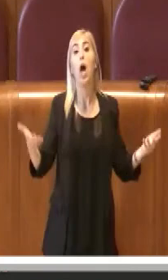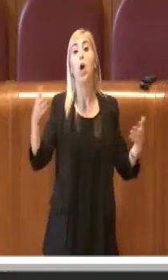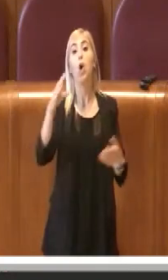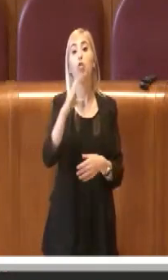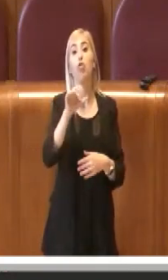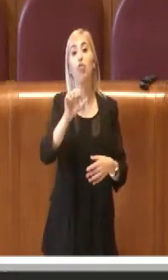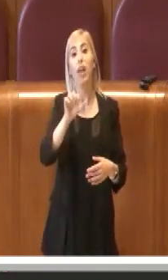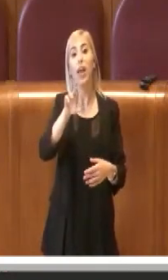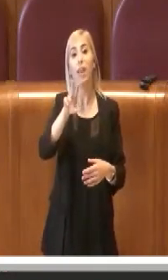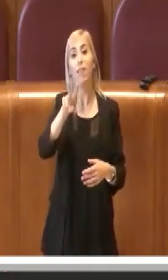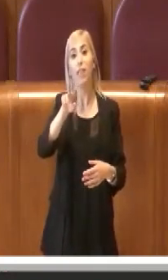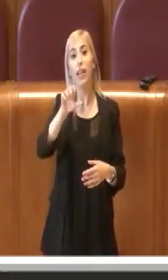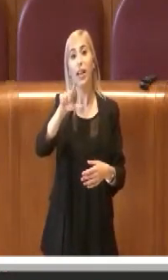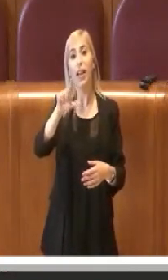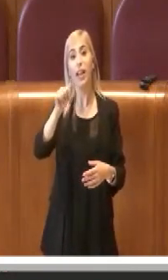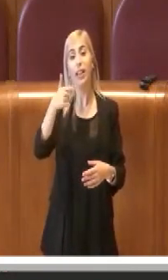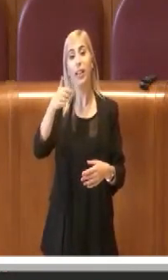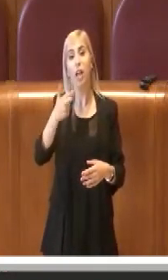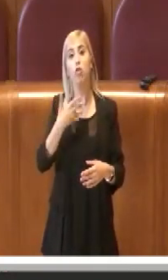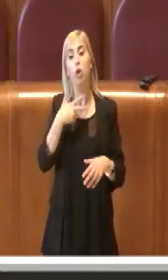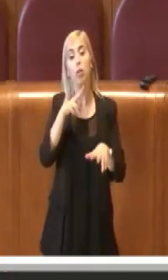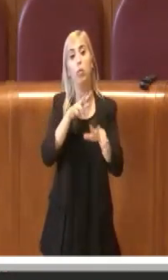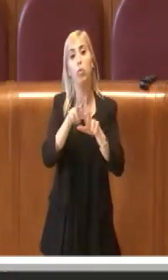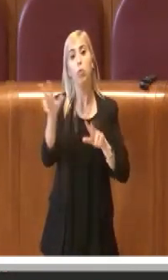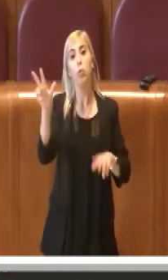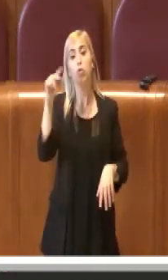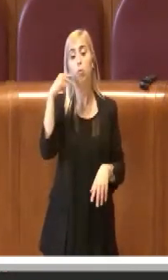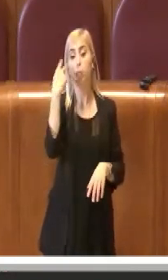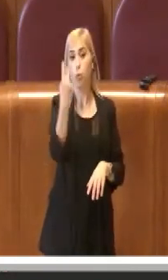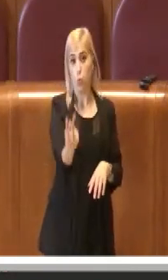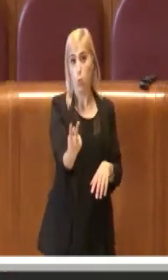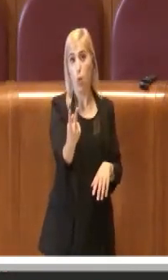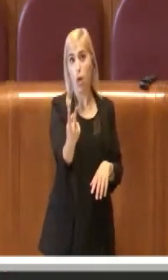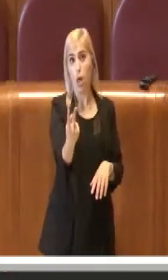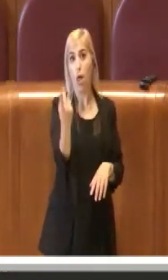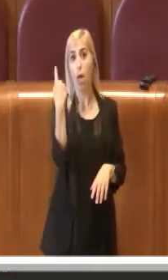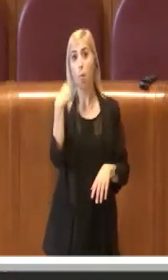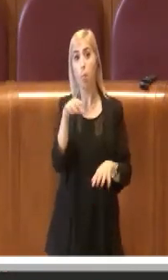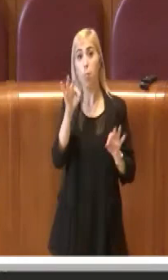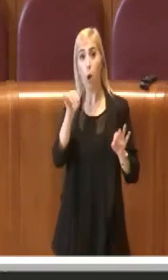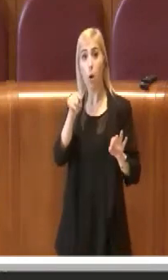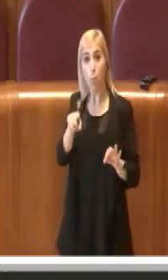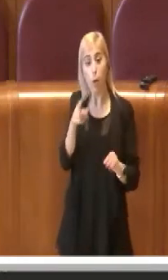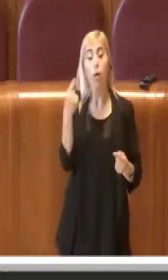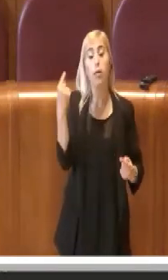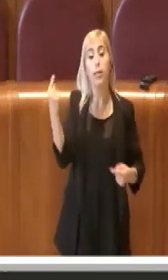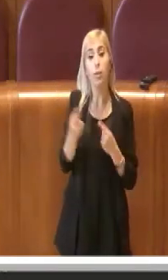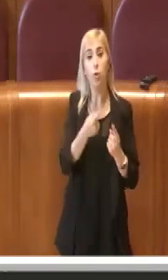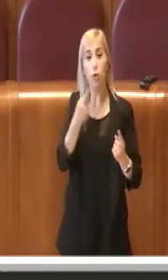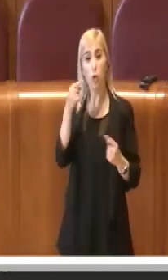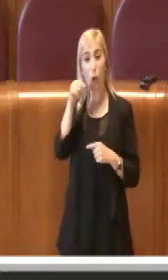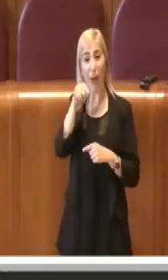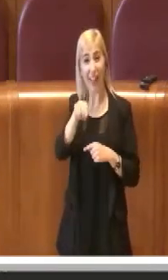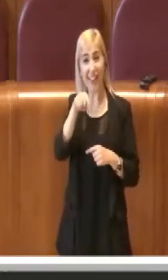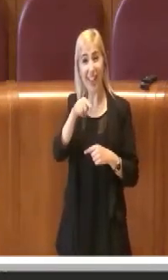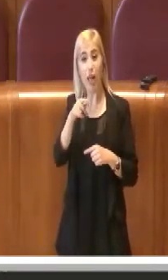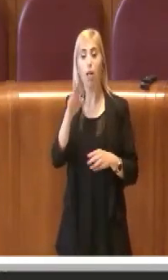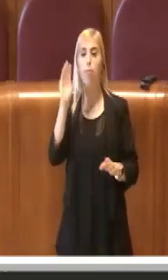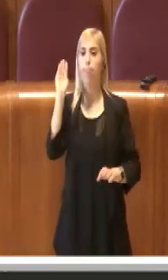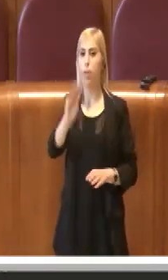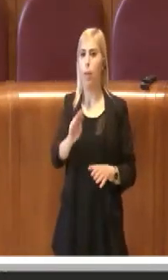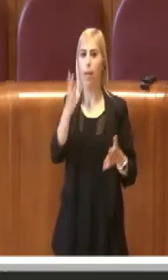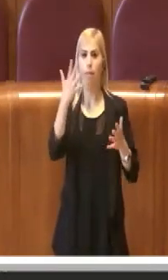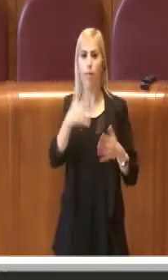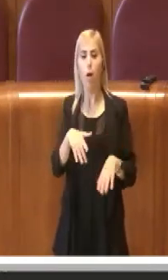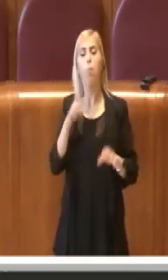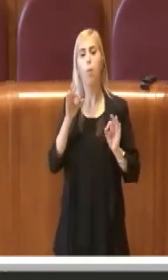confine di due municipi, ricordiamolo, e proprio in questa direzione abbiamo anche chiesto